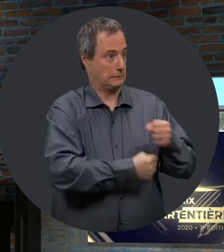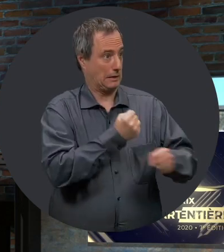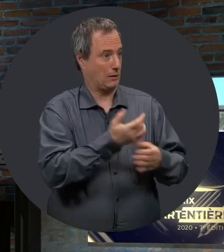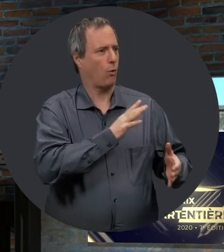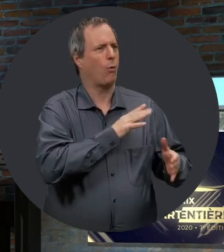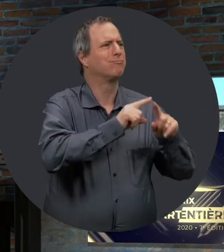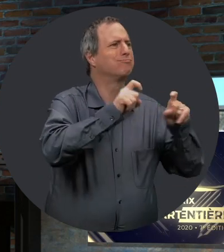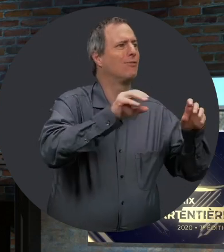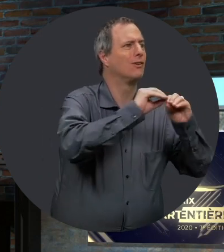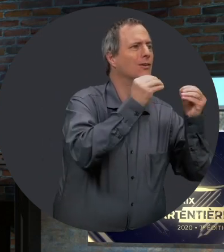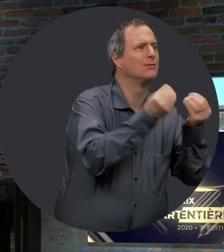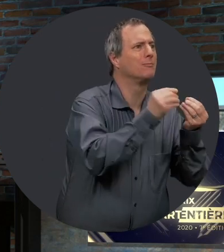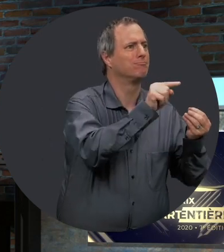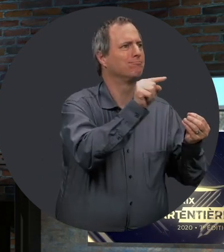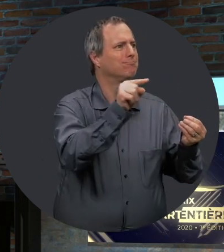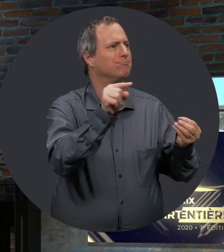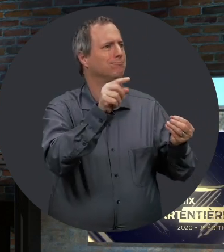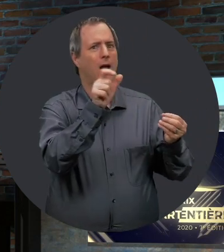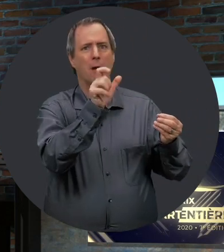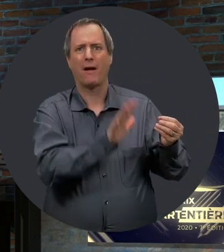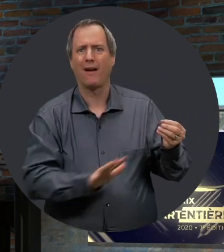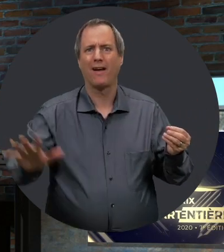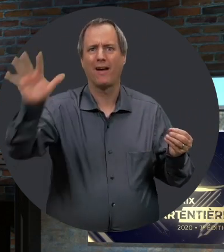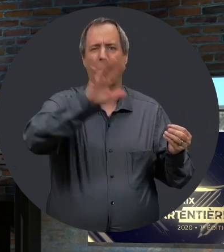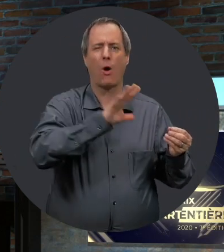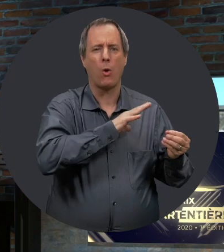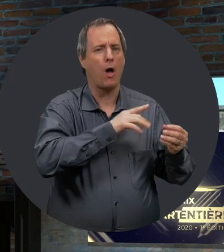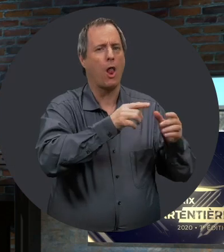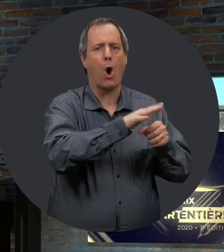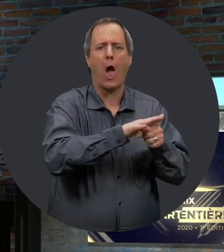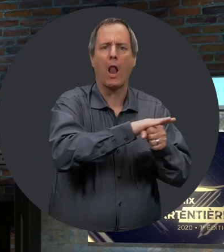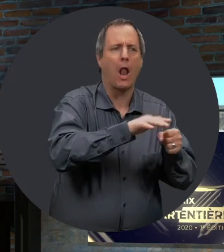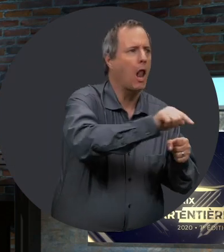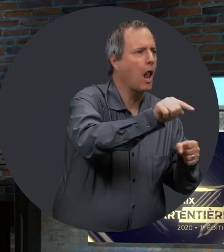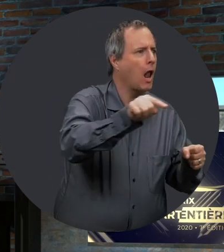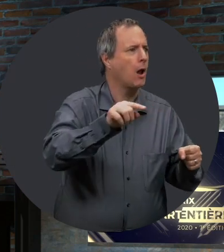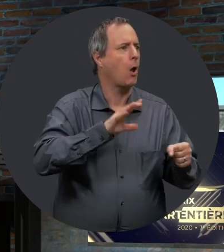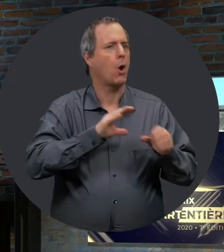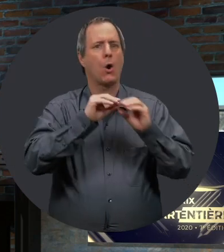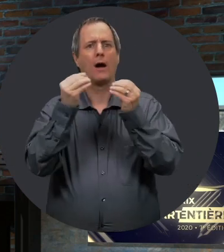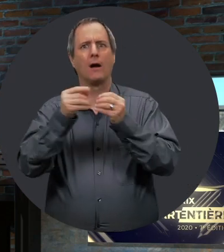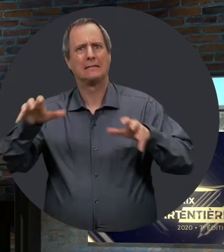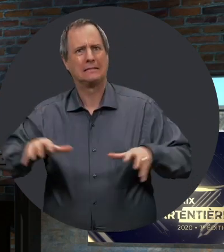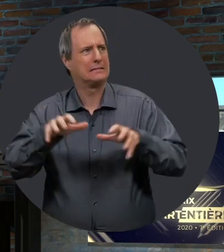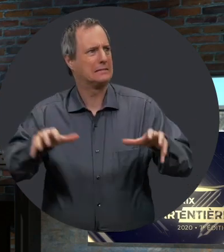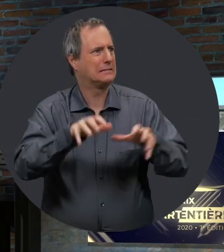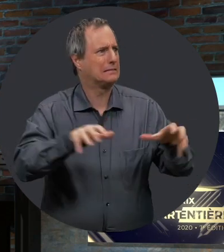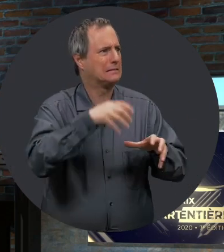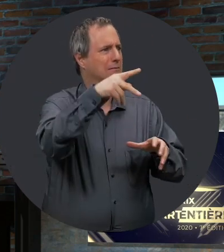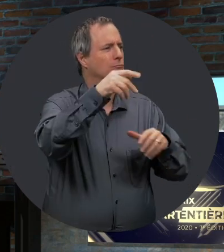des organismes qui oeuvrent au plan national que des organismes qui oeuvrent au plan local. Et c'était des organismes avec des actions